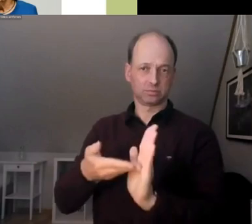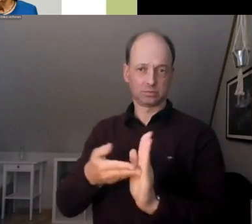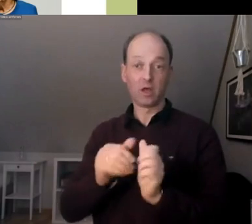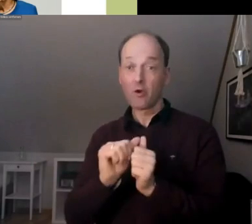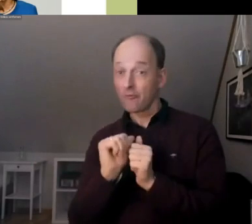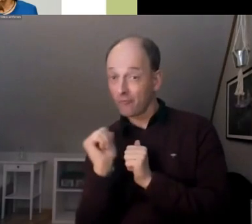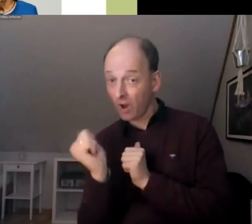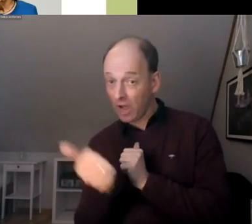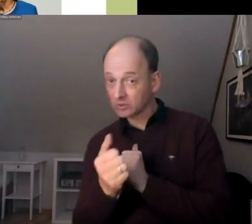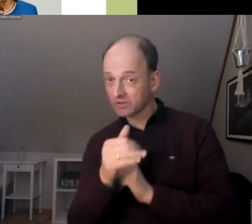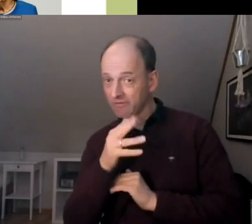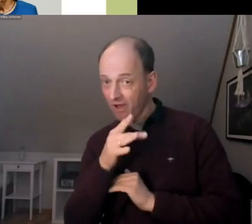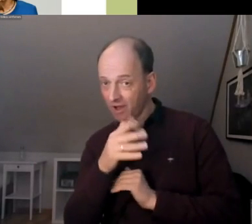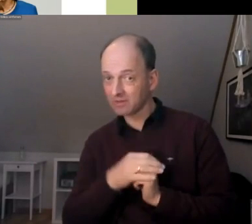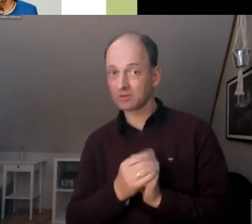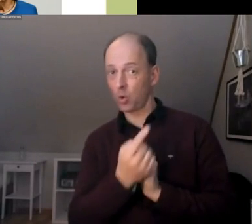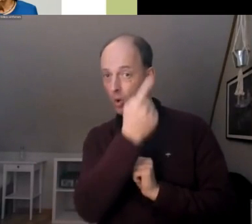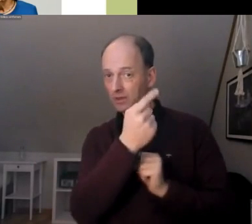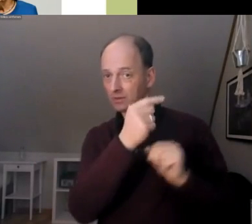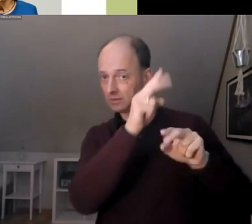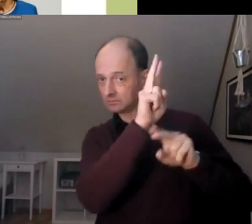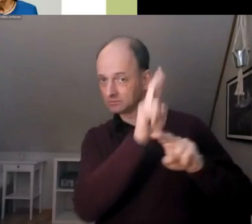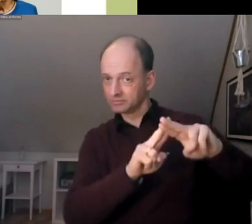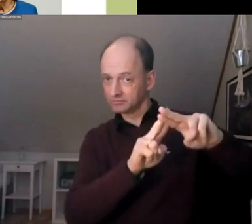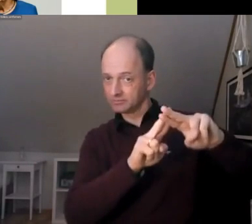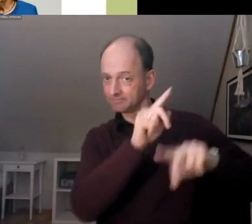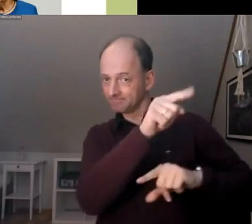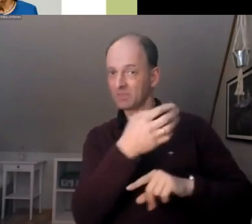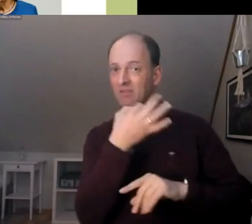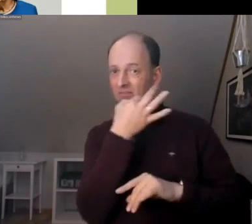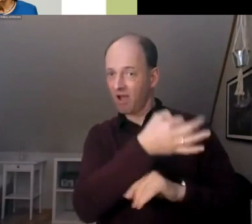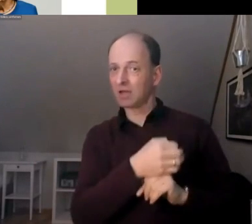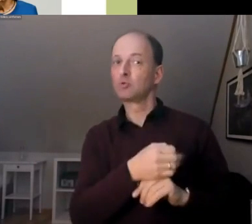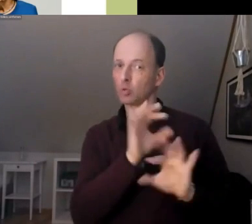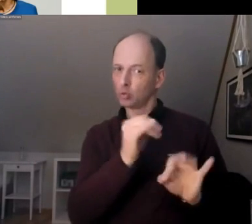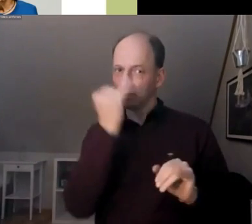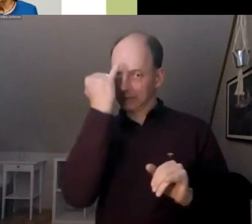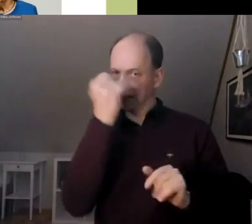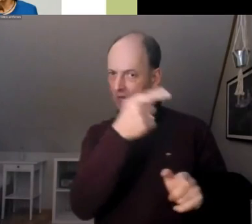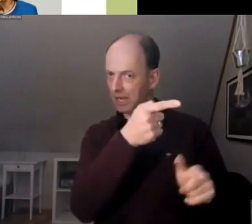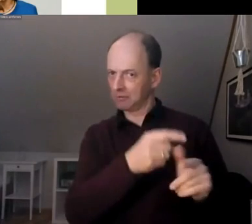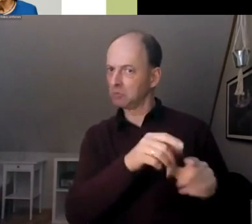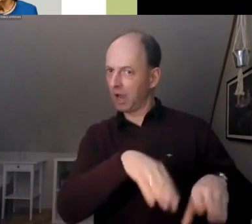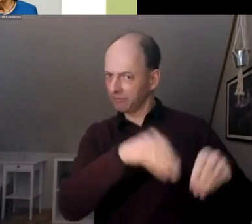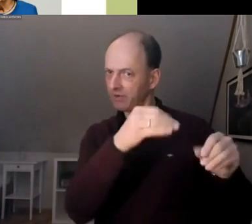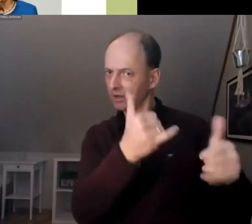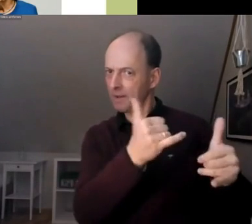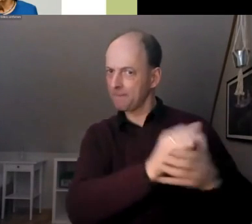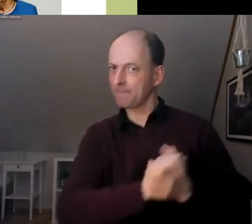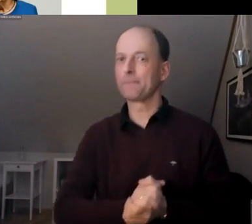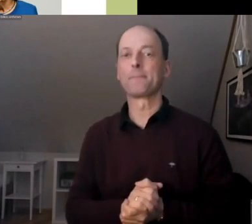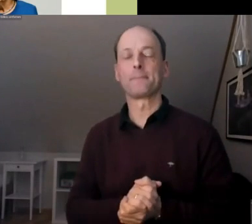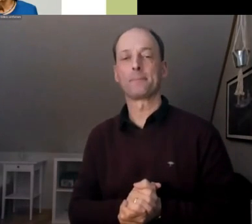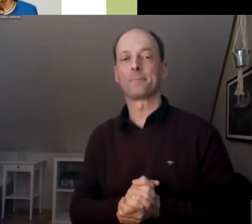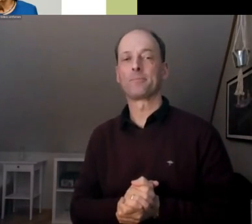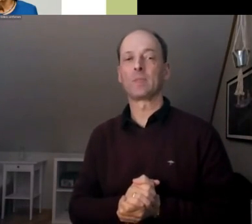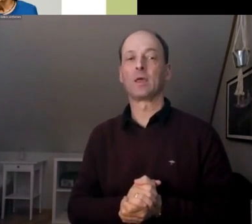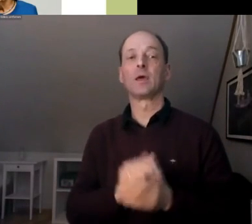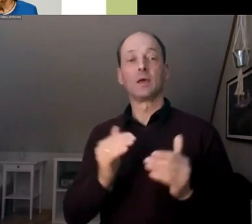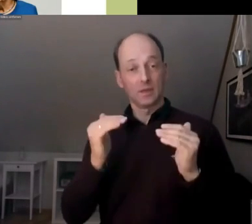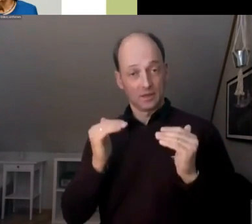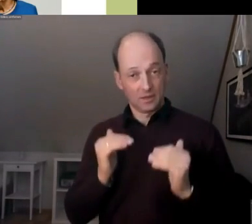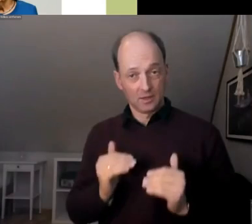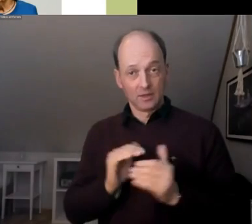den Hashtag oben zu hinterfragen, ist bereits ein guter Anfang. Der nächste Teil